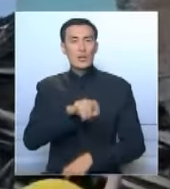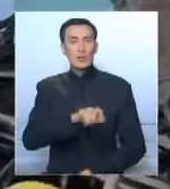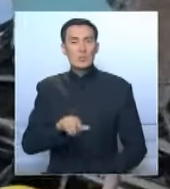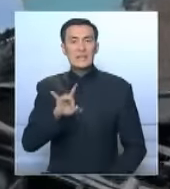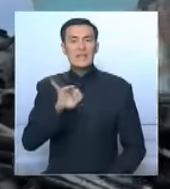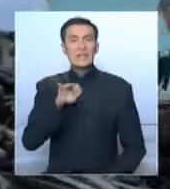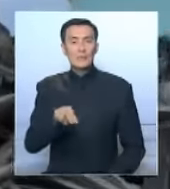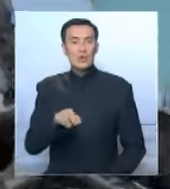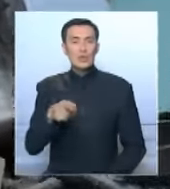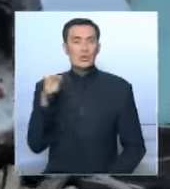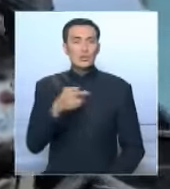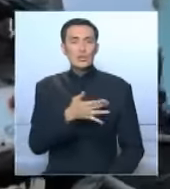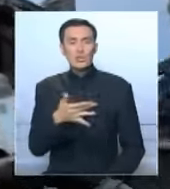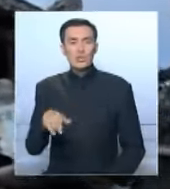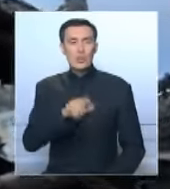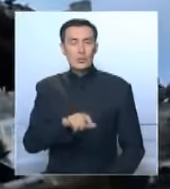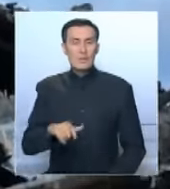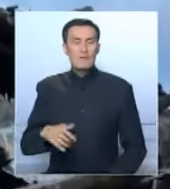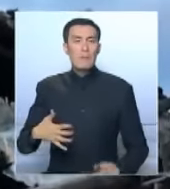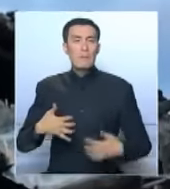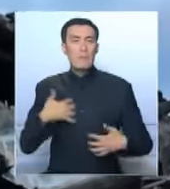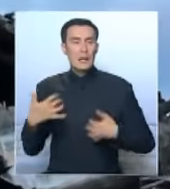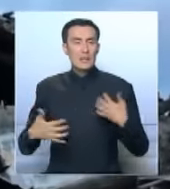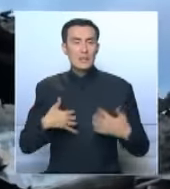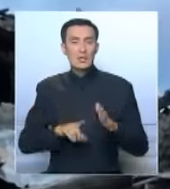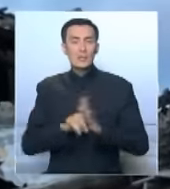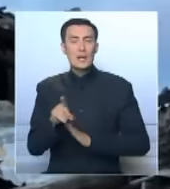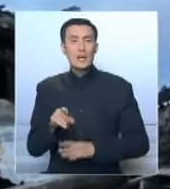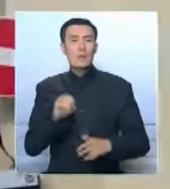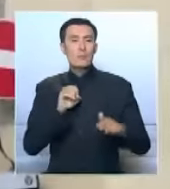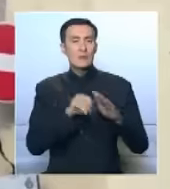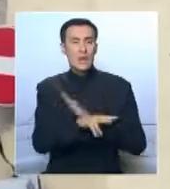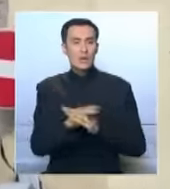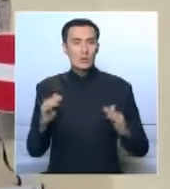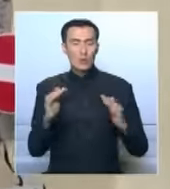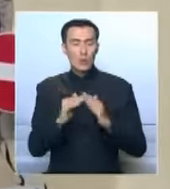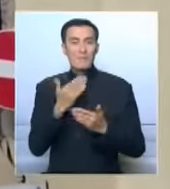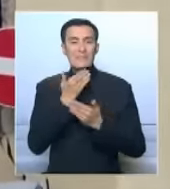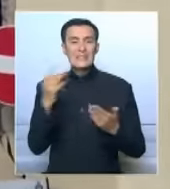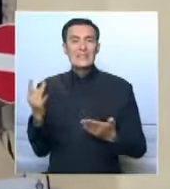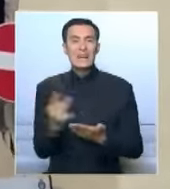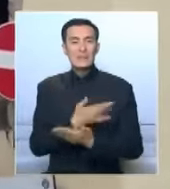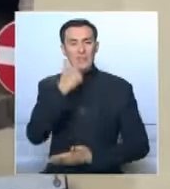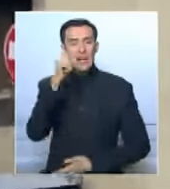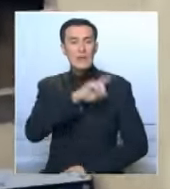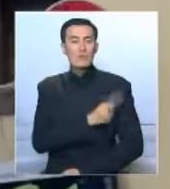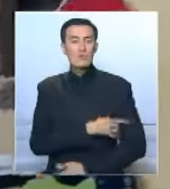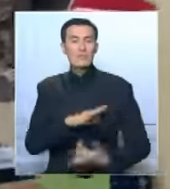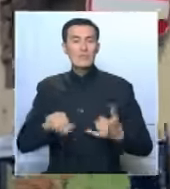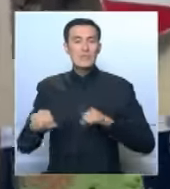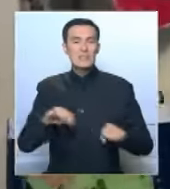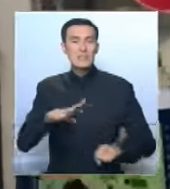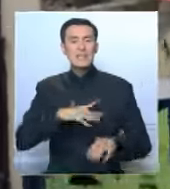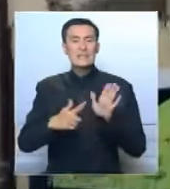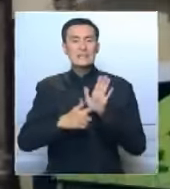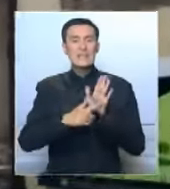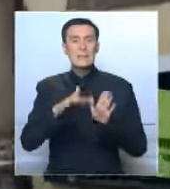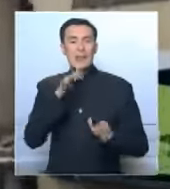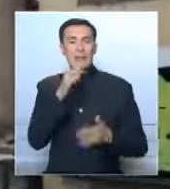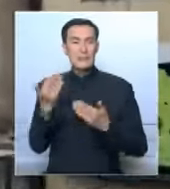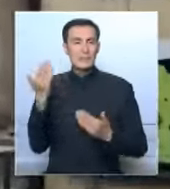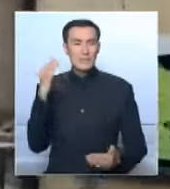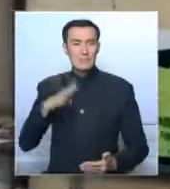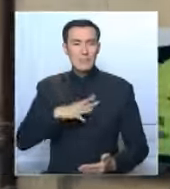Рима. Тысячи людей в панике покинули дома. Добавлю, в последний раз Италия переживала мощное землетрясение 7 лет назад.